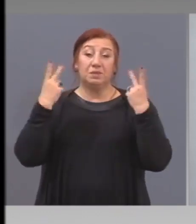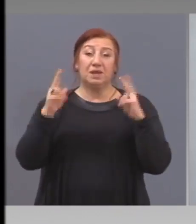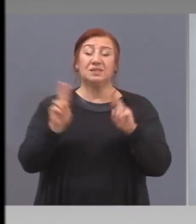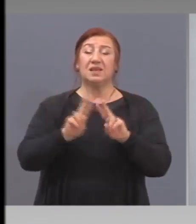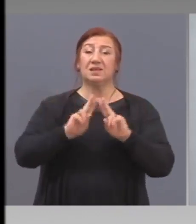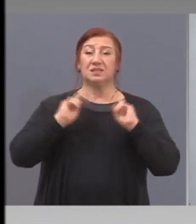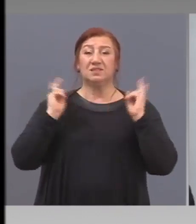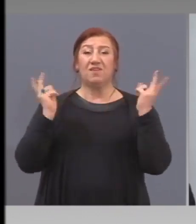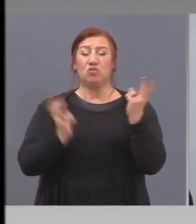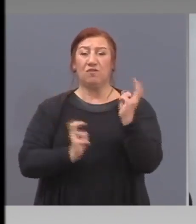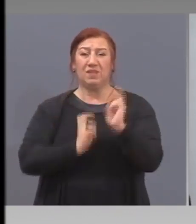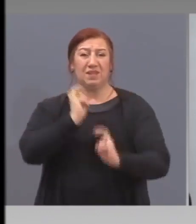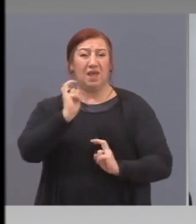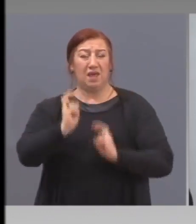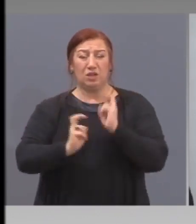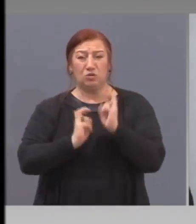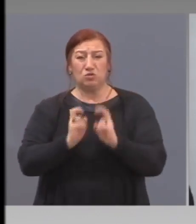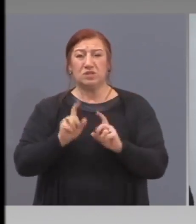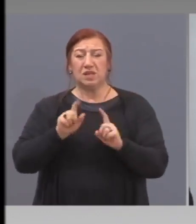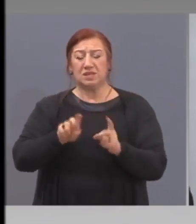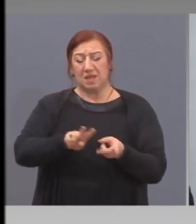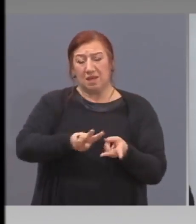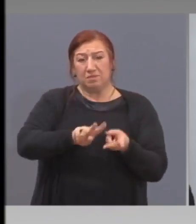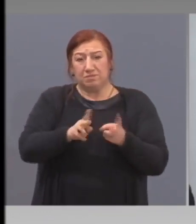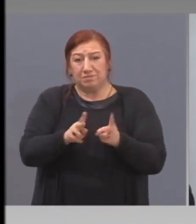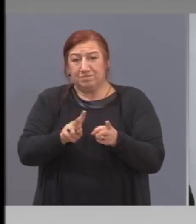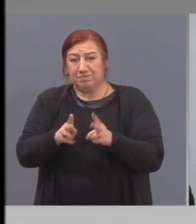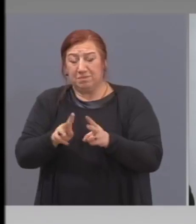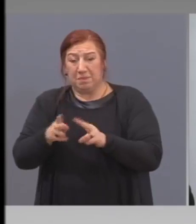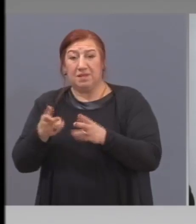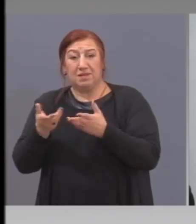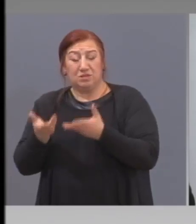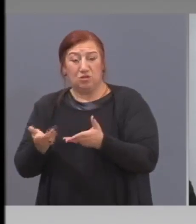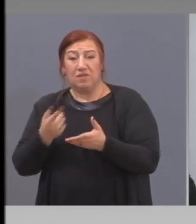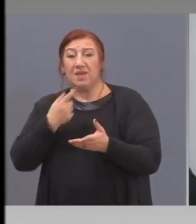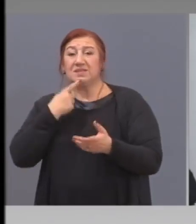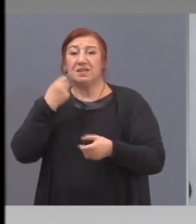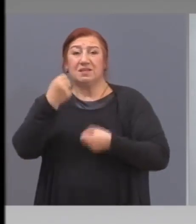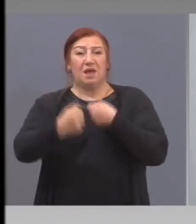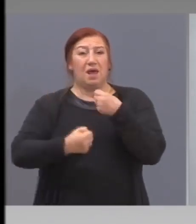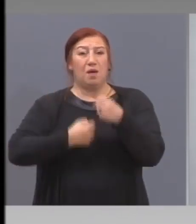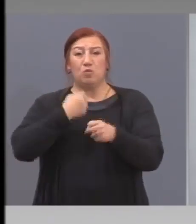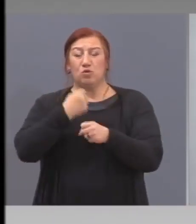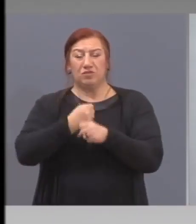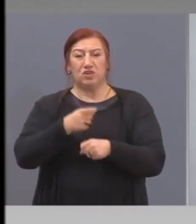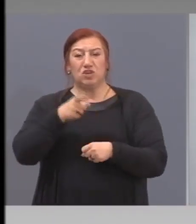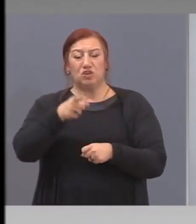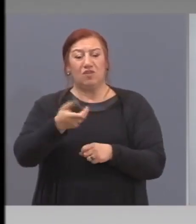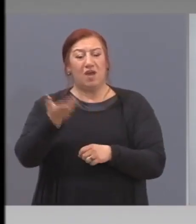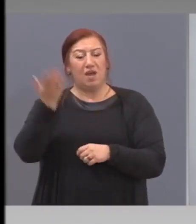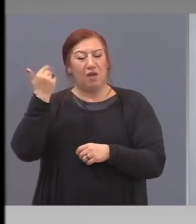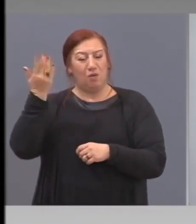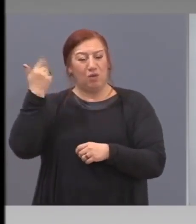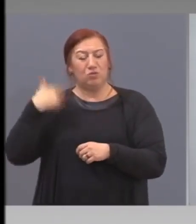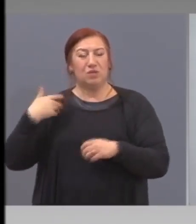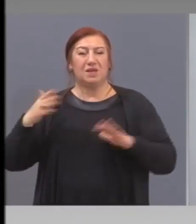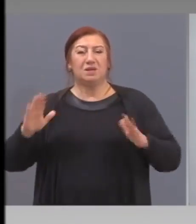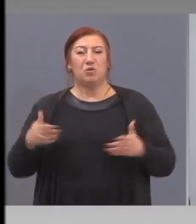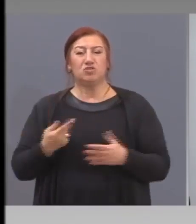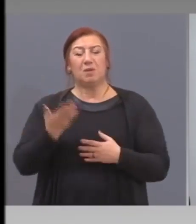индустрия в момента се пренастройва, за да произвежда това, което ние започнахме преди две сене.